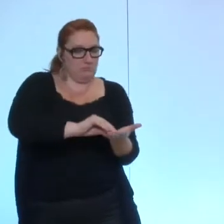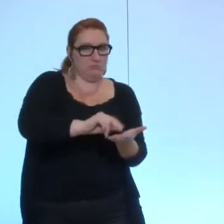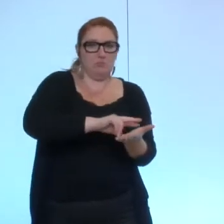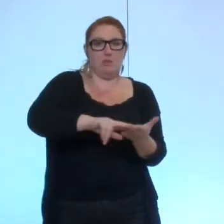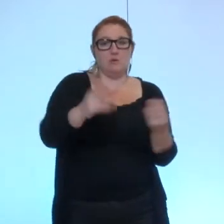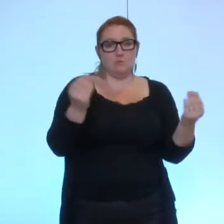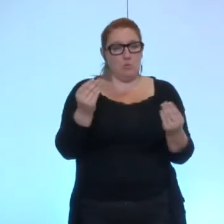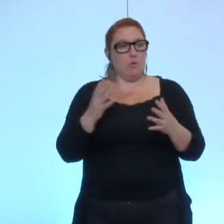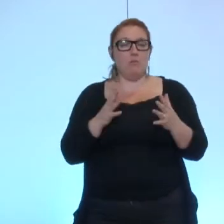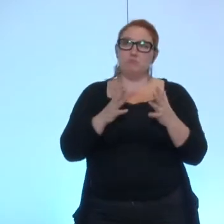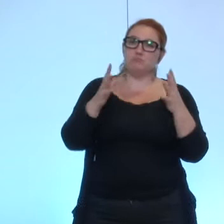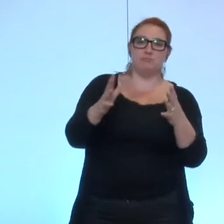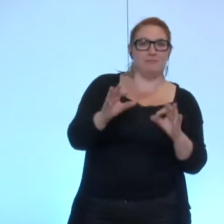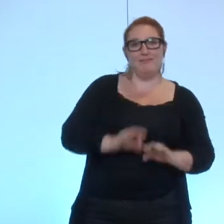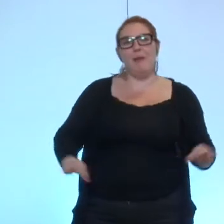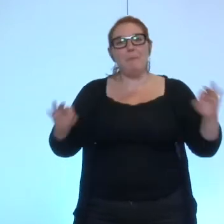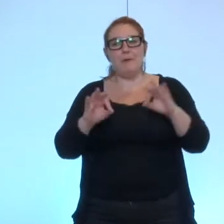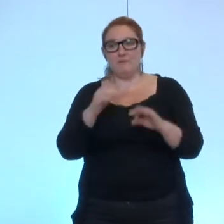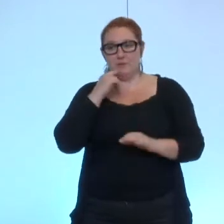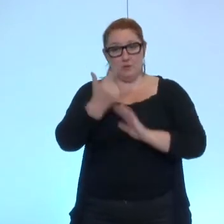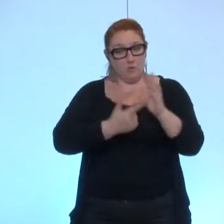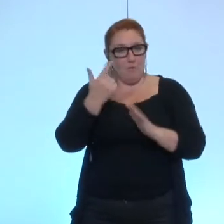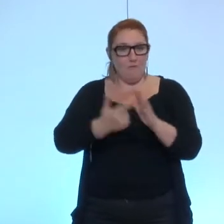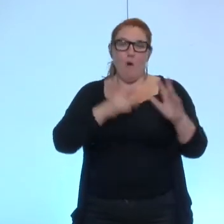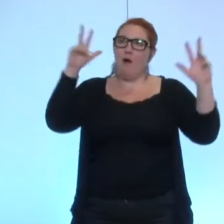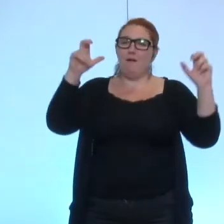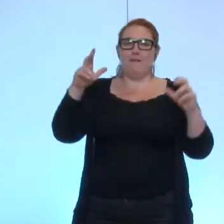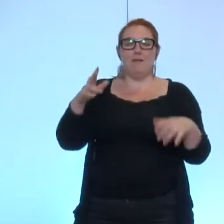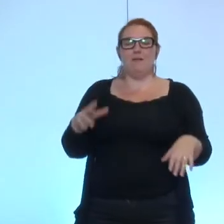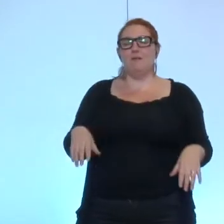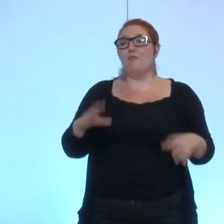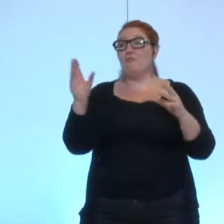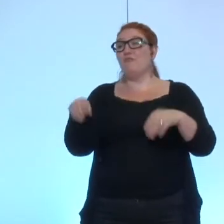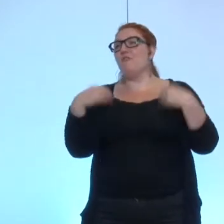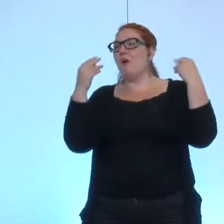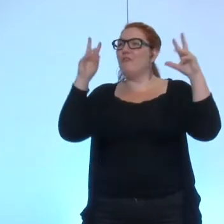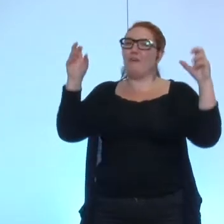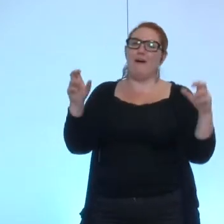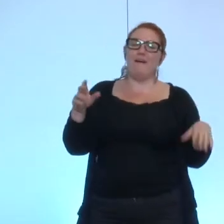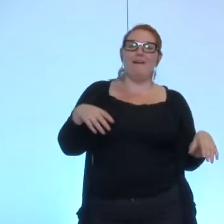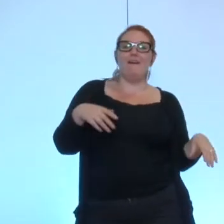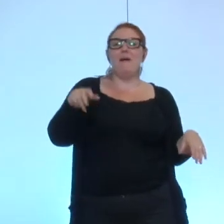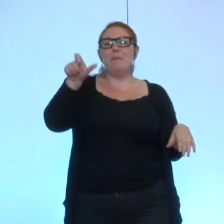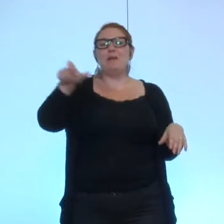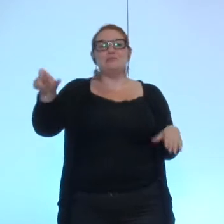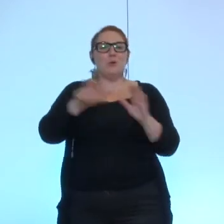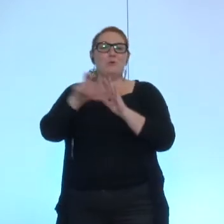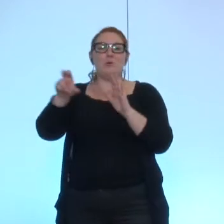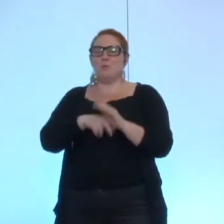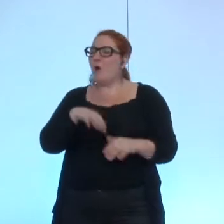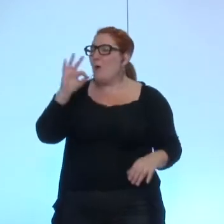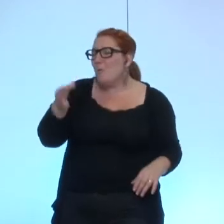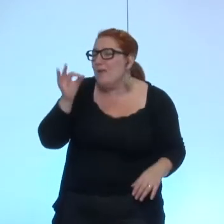la délibération alors ça fait deux fois qu'on nous vend enfin qu'on nous vend qu'on vend au Grenoblois un équipement